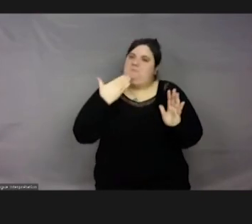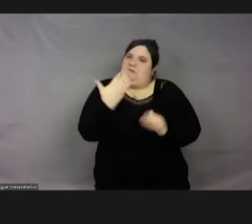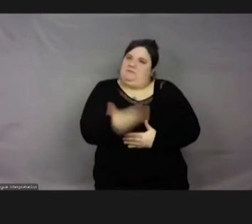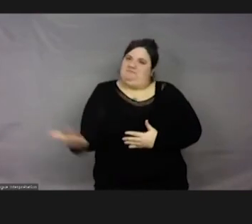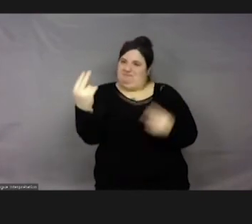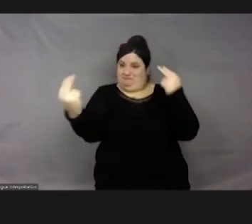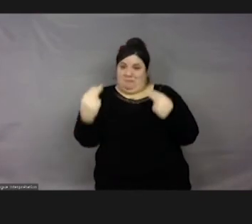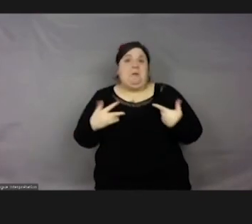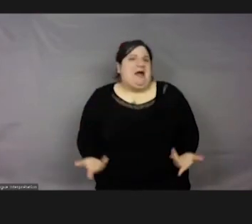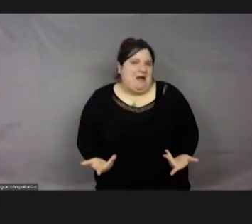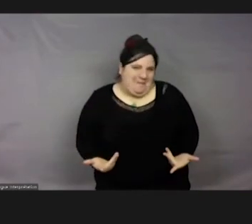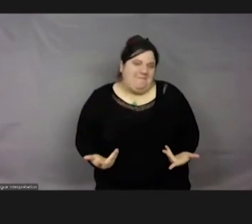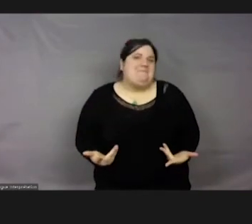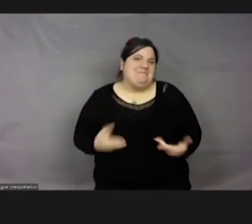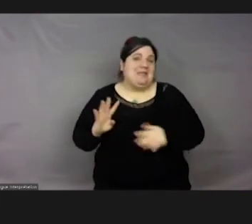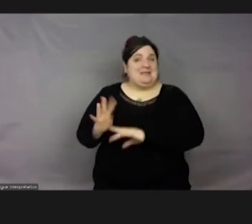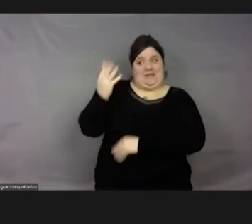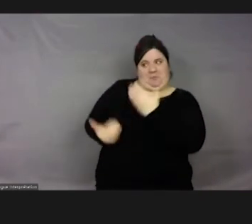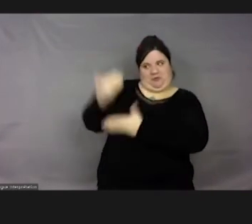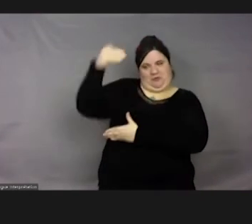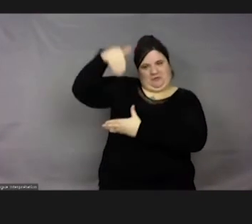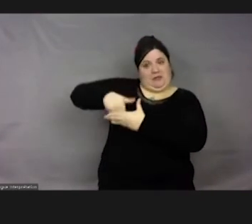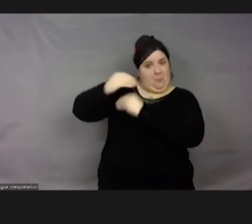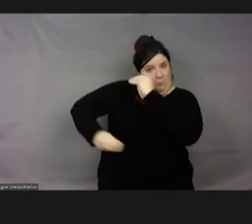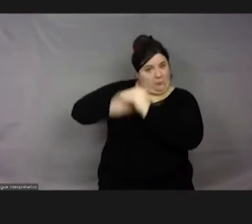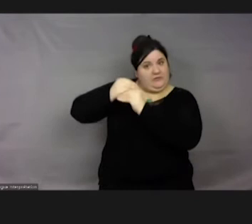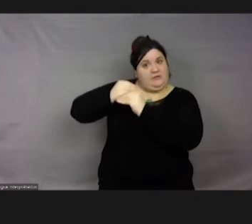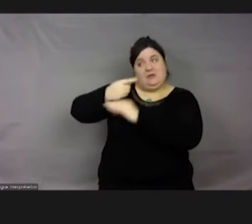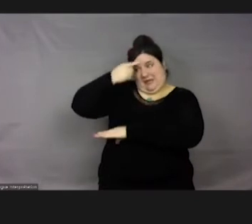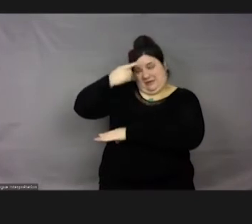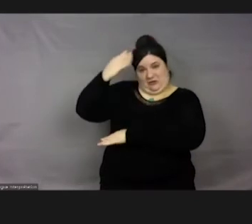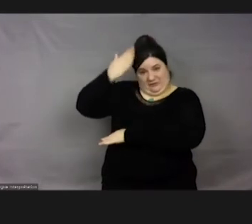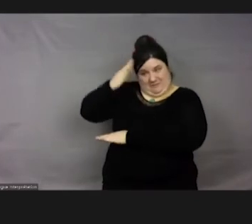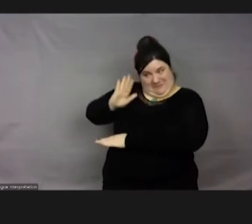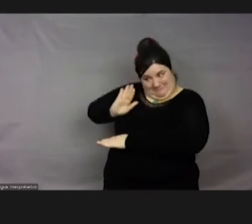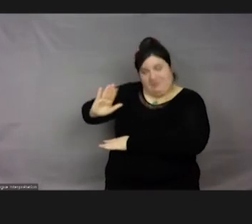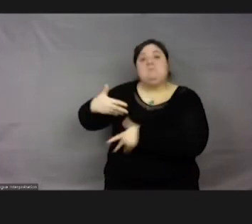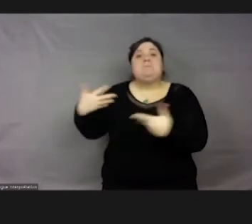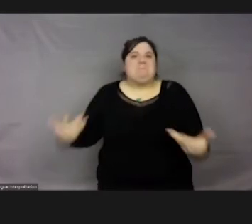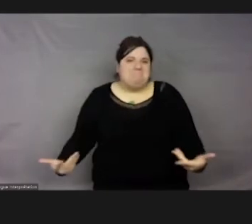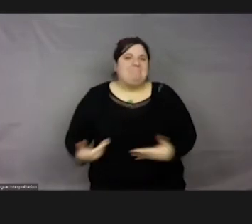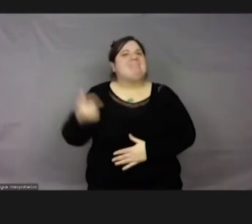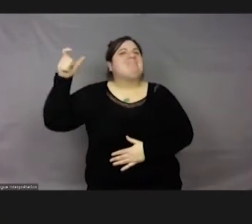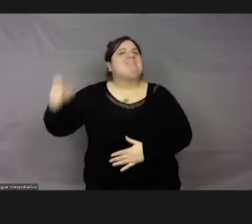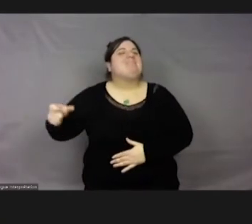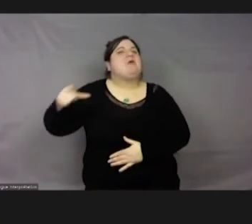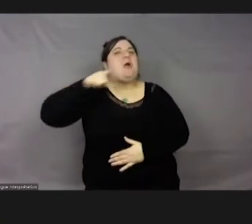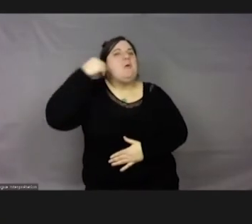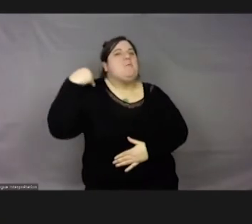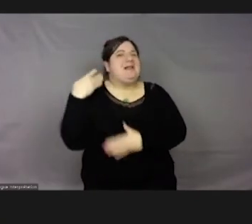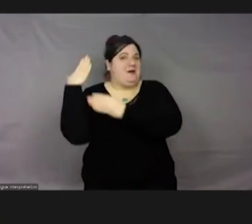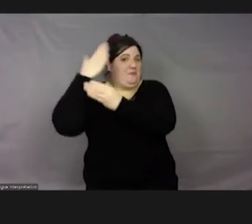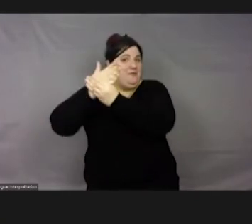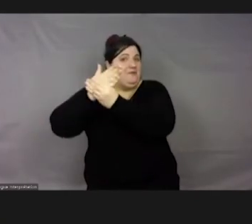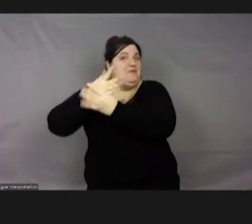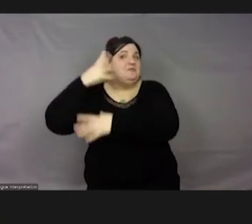quatrième journée mondiale des intelligences animales. Rémi Marion qui nous a parlé de l'ours reste avec nous, parce que maintenant nous recevons Astrid Guillaume